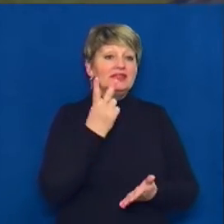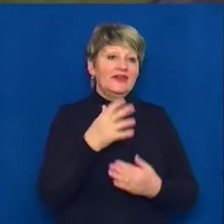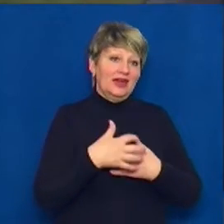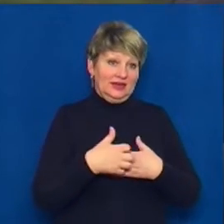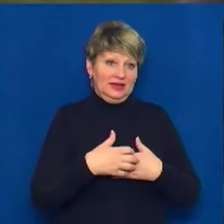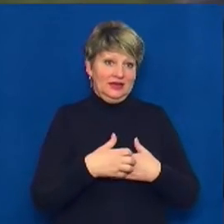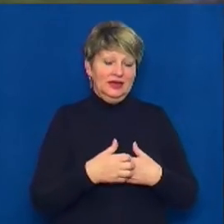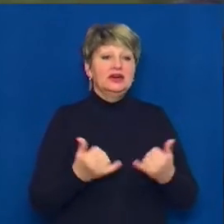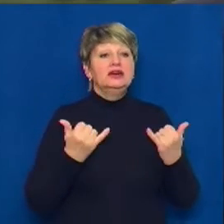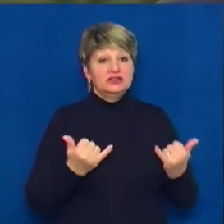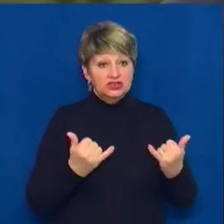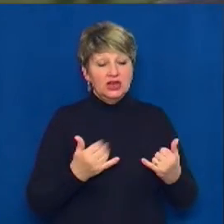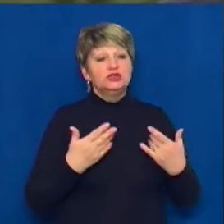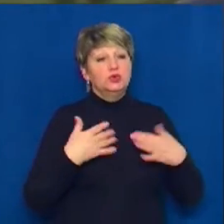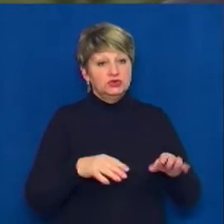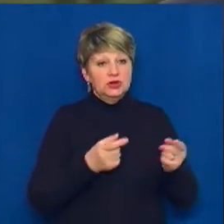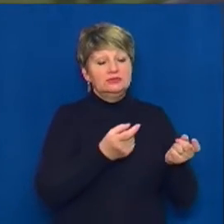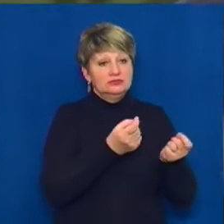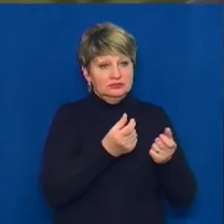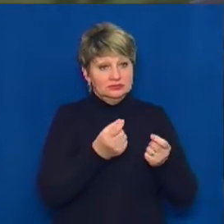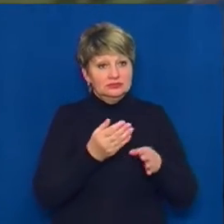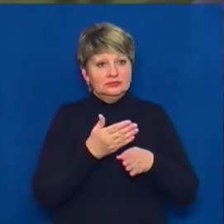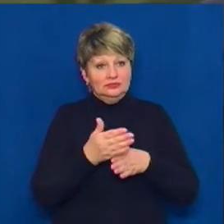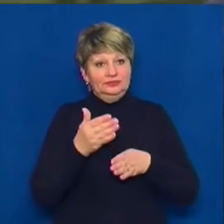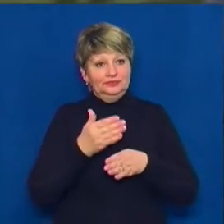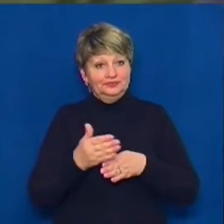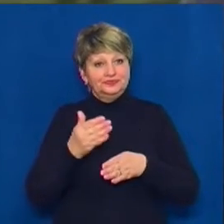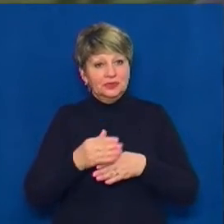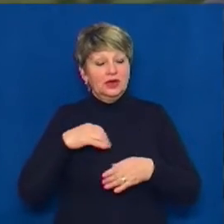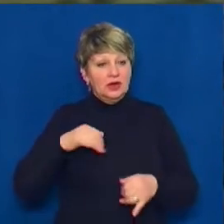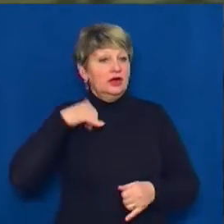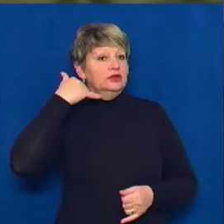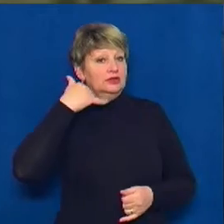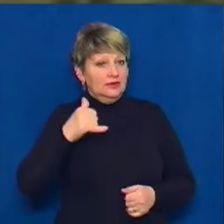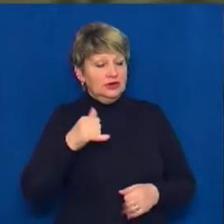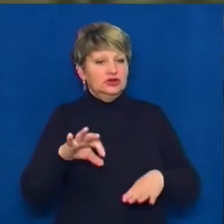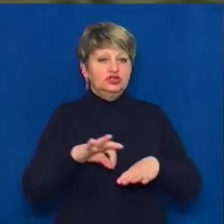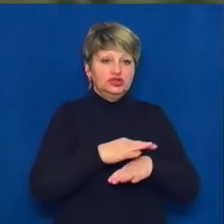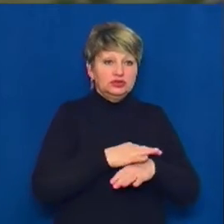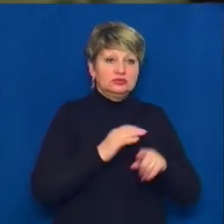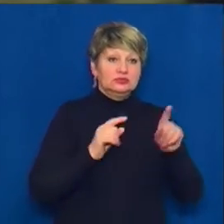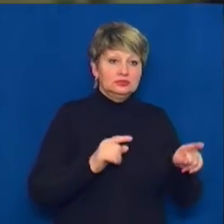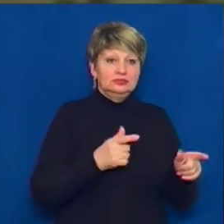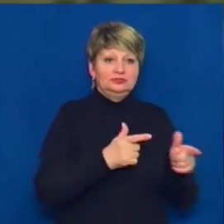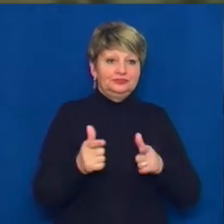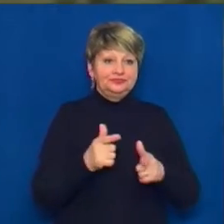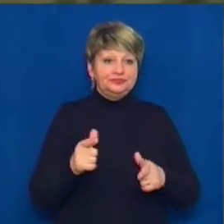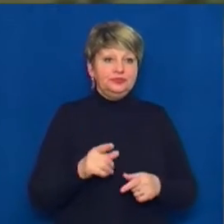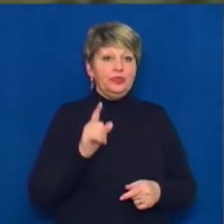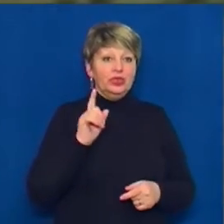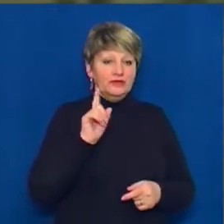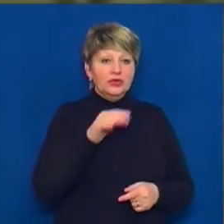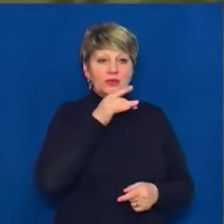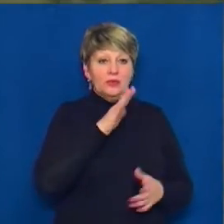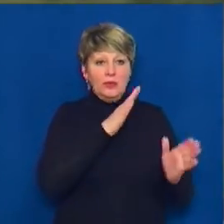Зараз він ночі, ми вже наладили це все трохи там. Я телефоную, жінка. На той момент я був ще й сам вдома.